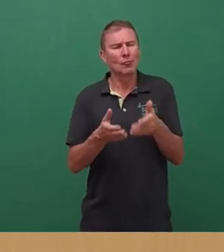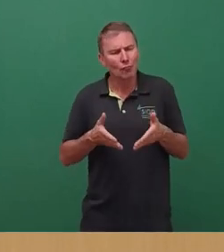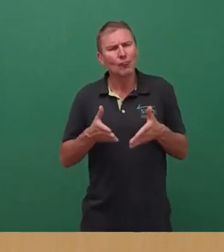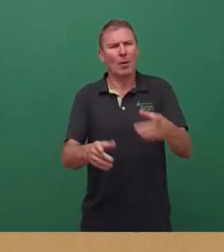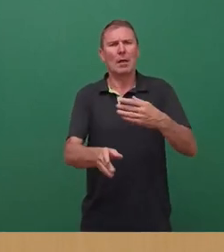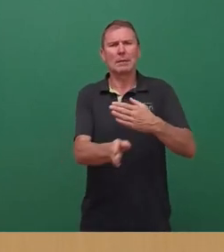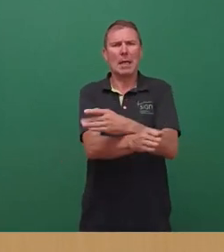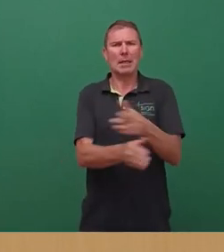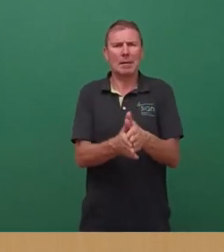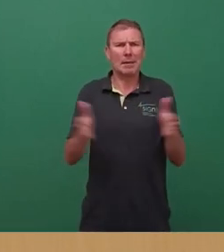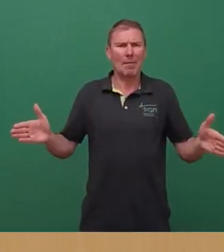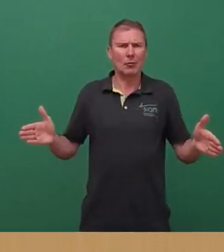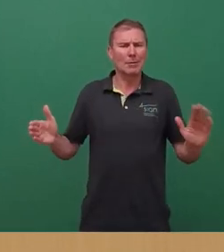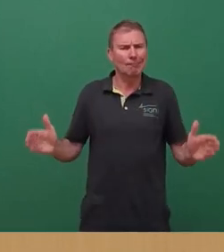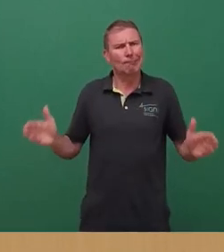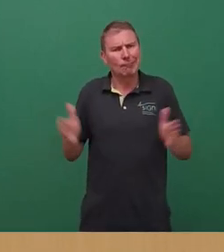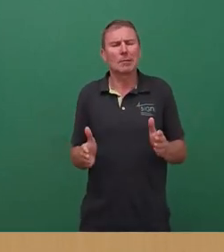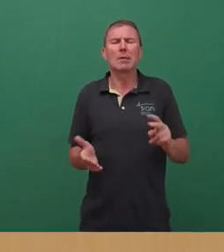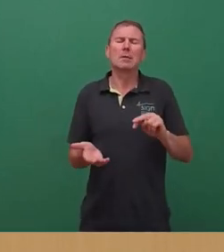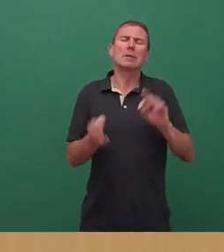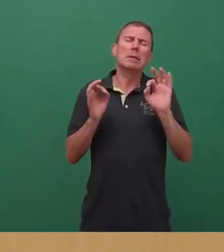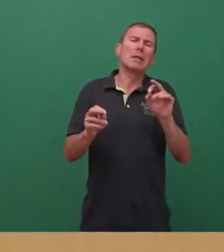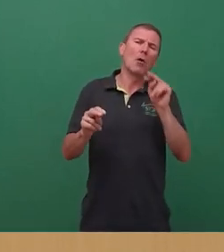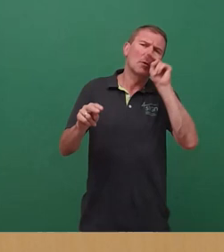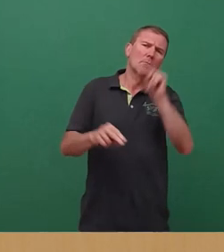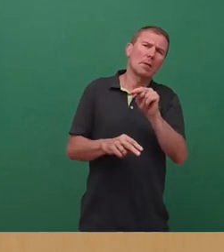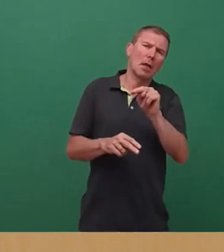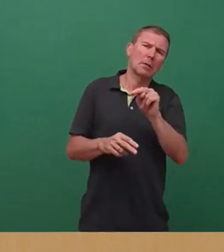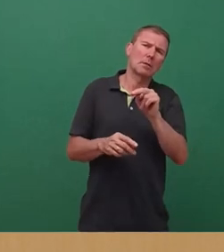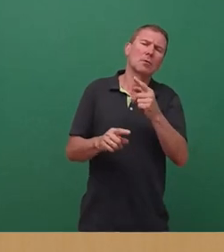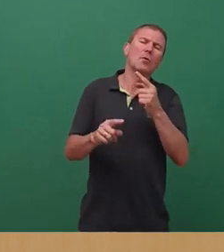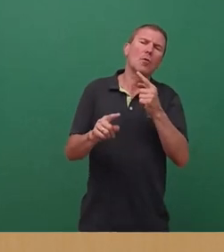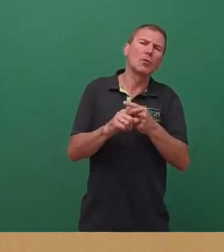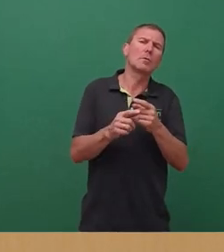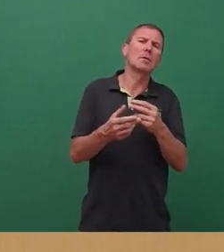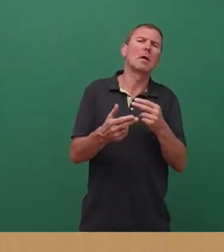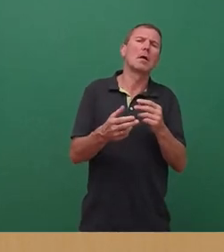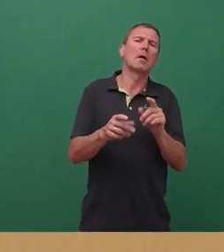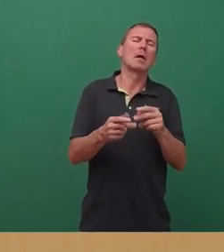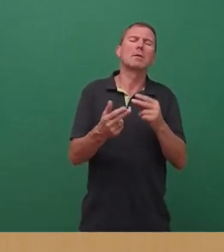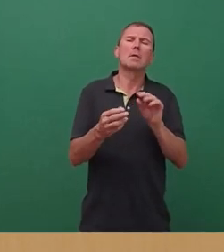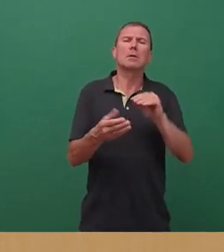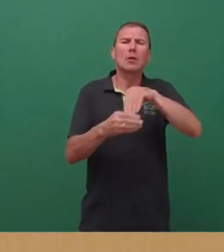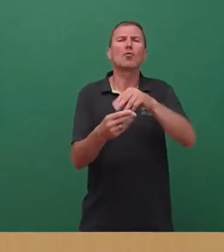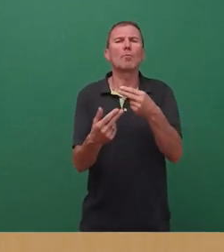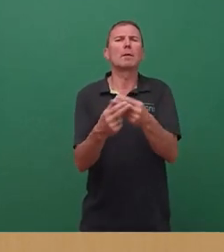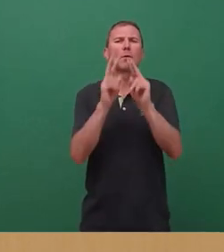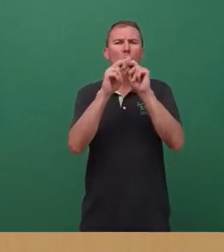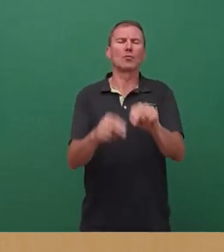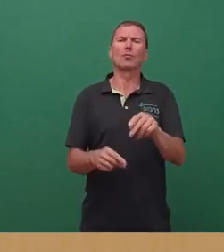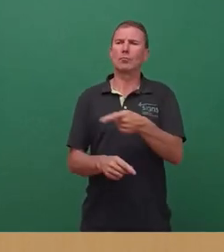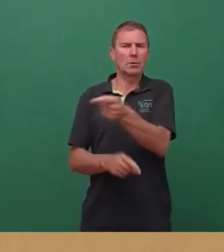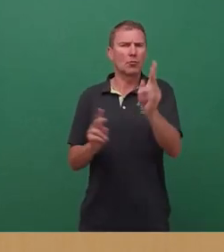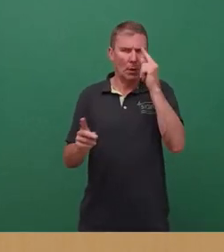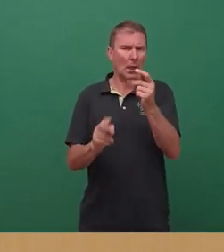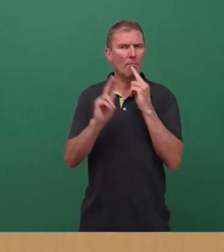Straßenquerschnitt hier genauer zu betrachten mit einer entsprechenden Untersuchung, die Sie auftragt haben. Das